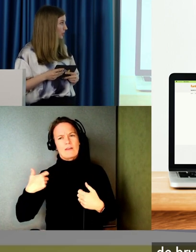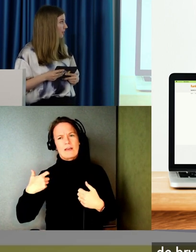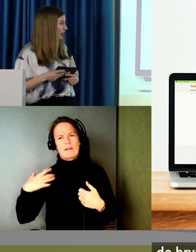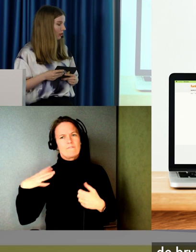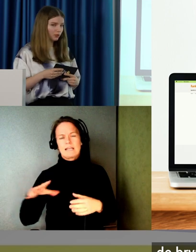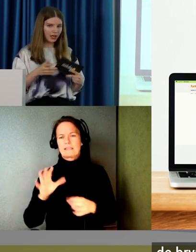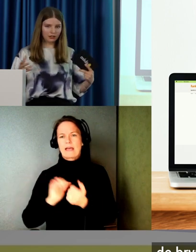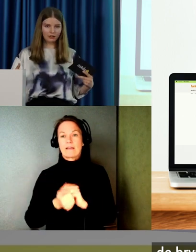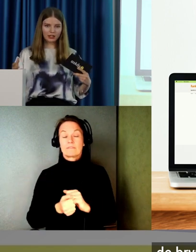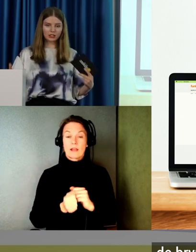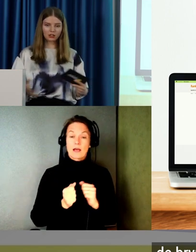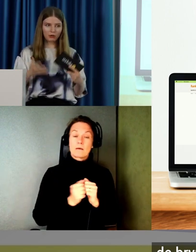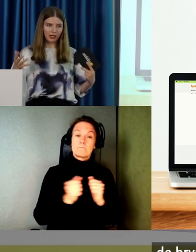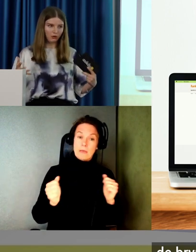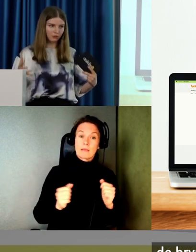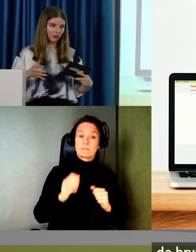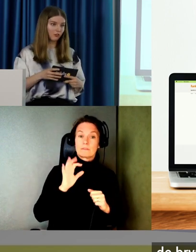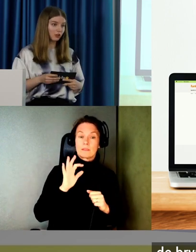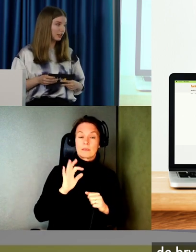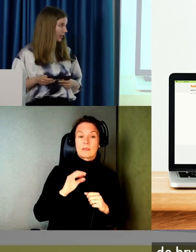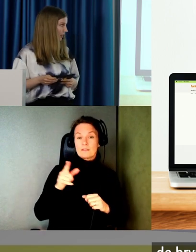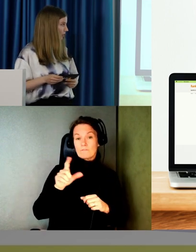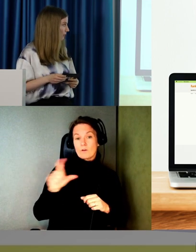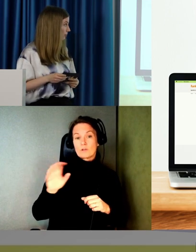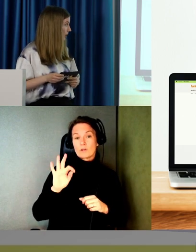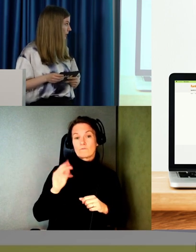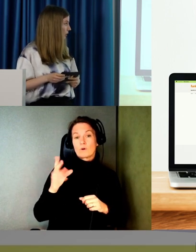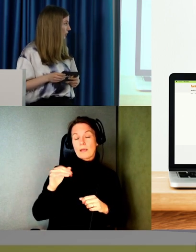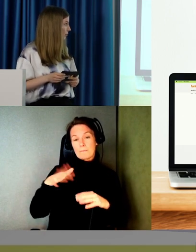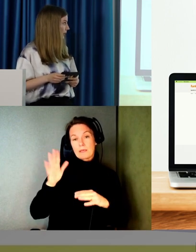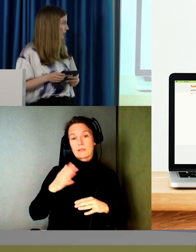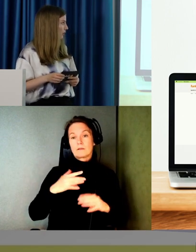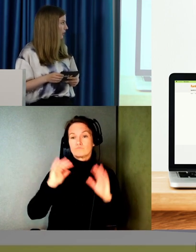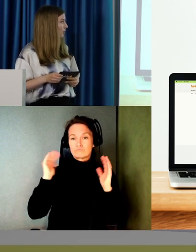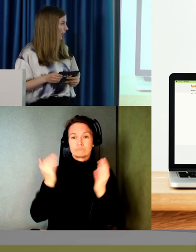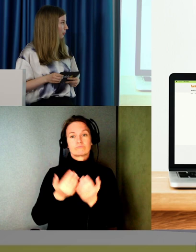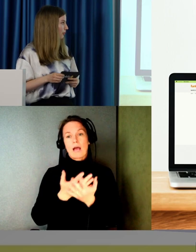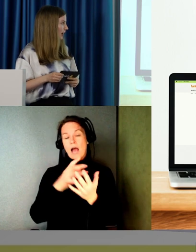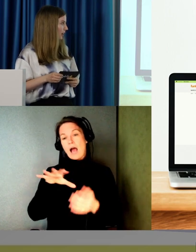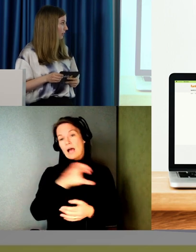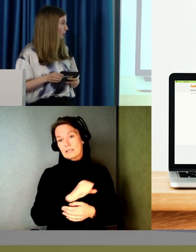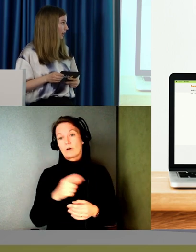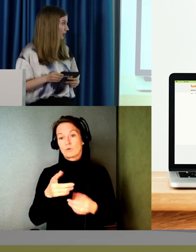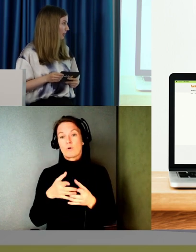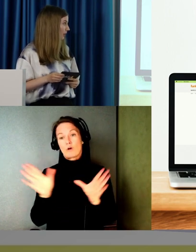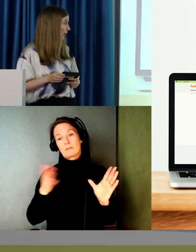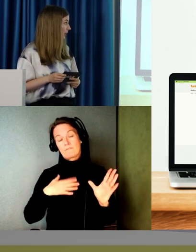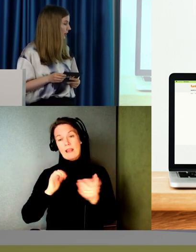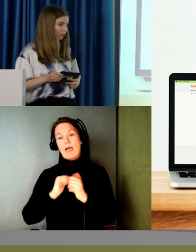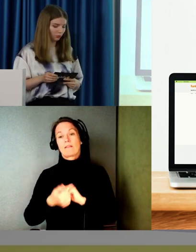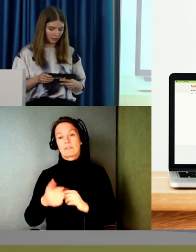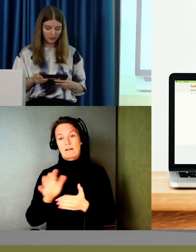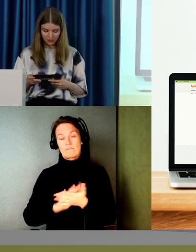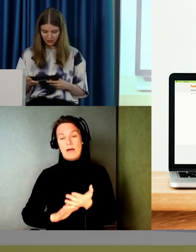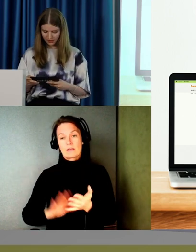De bryr sig ju verkligen om det här. Att alla ska vara med. Och det ska vara tillgängligt. Så de. De var öppna för det. Och vi kunde ändra på färger. Utan att det blev några